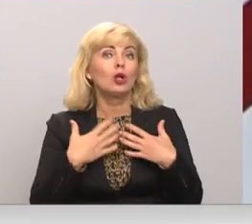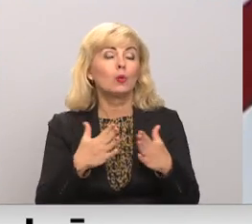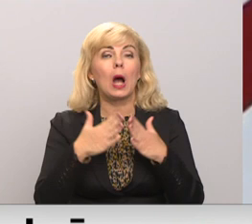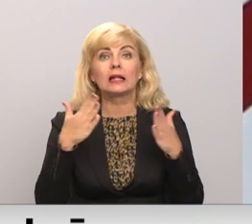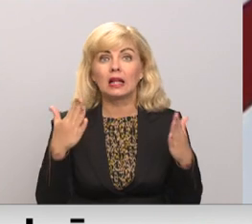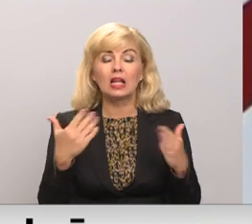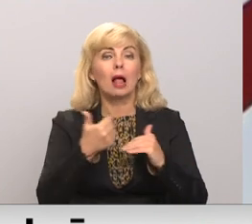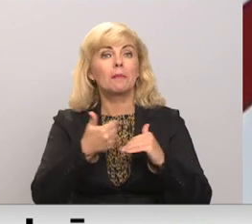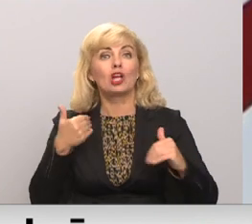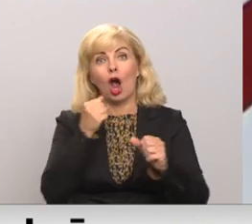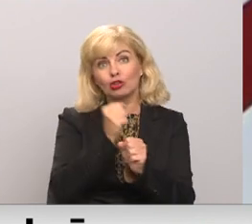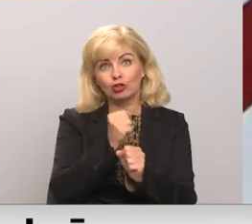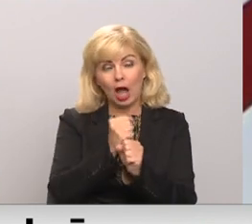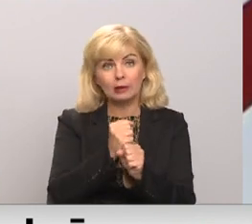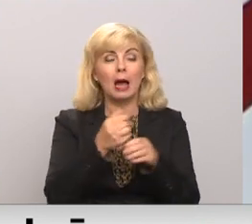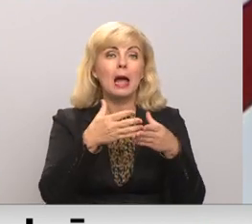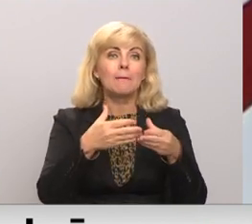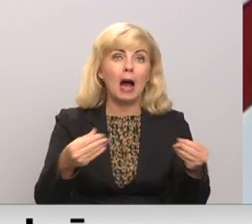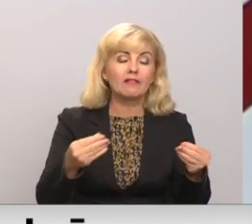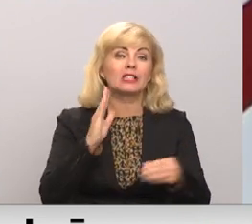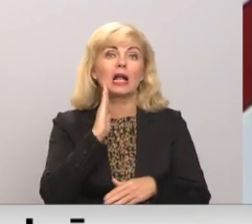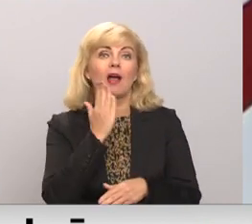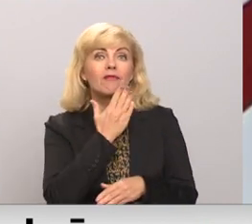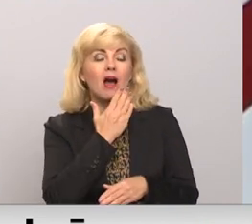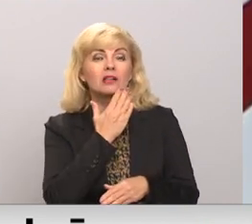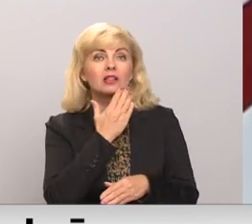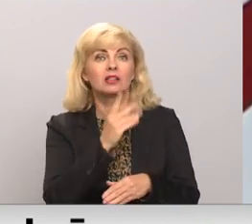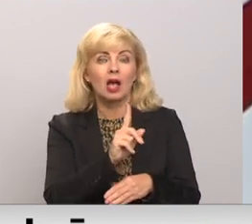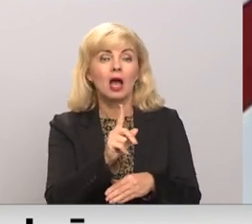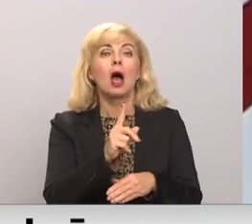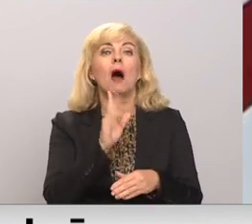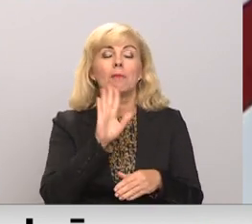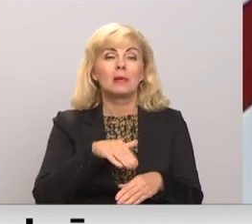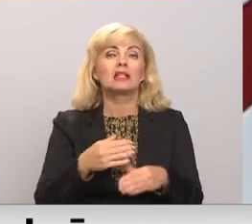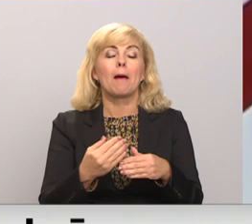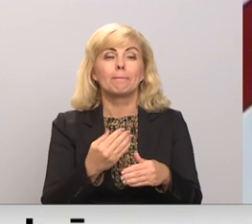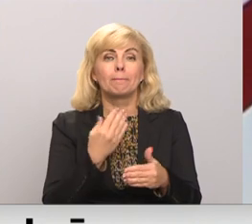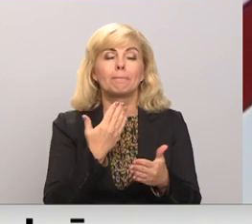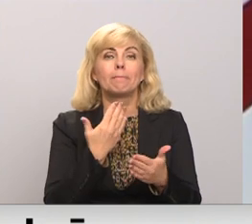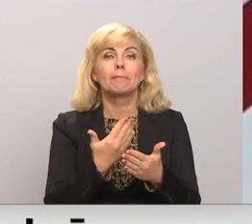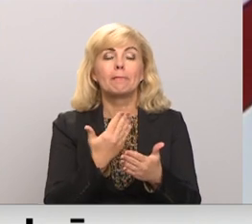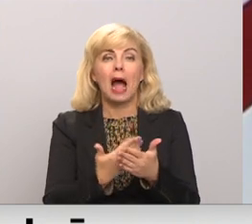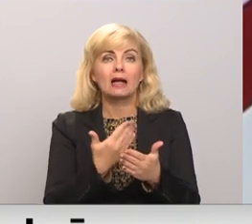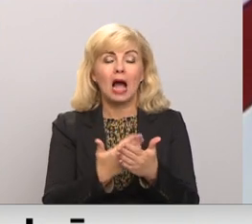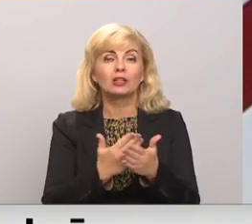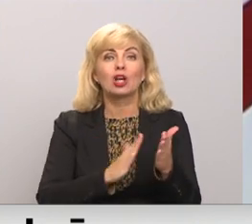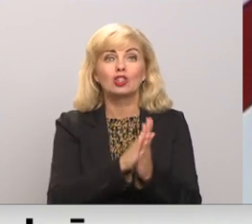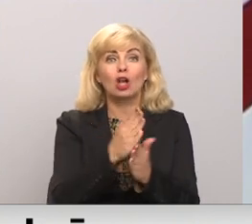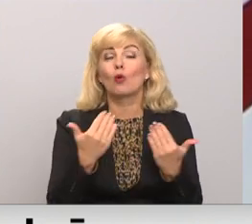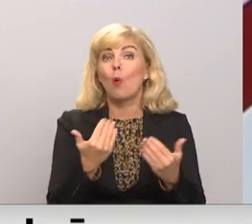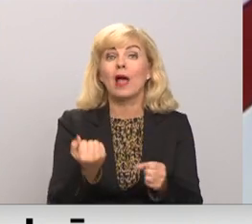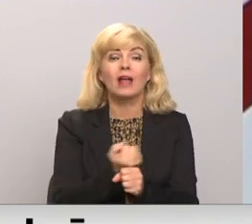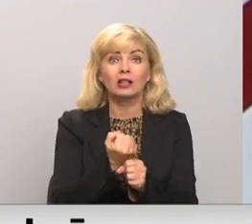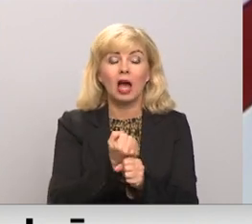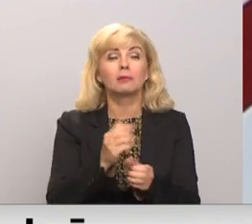priekšdarbi, pirms pavasarī un vasarā parādās raža. Tas, ko mēs šobrīd daram, mēs sakārtojam